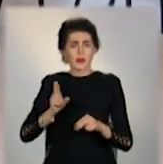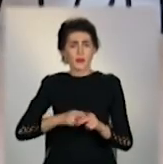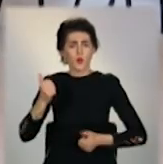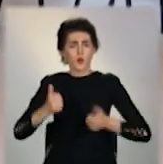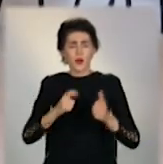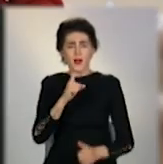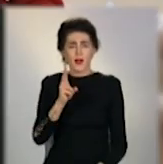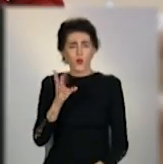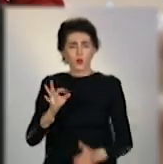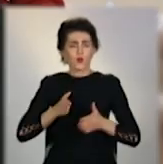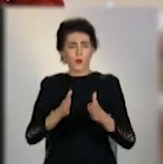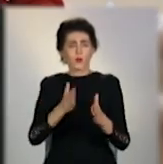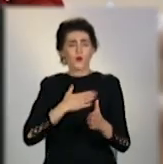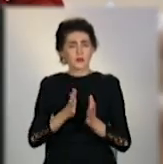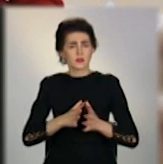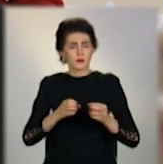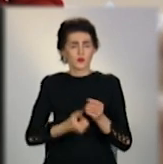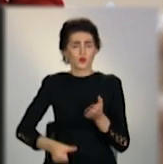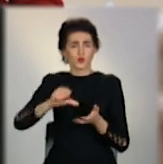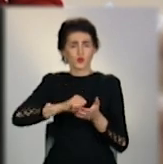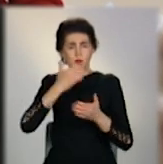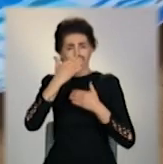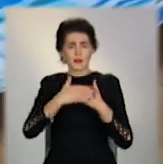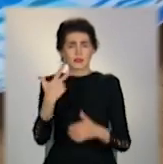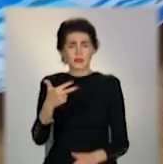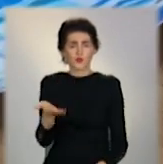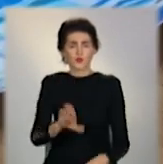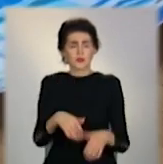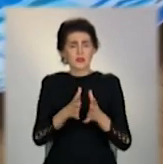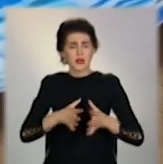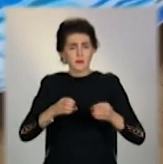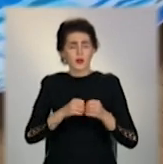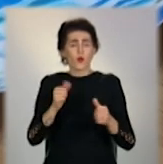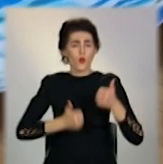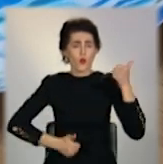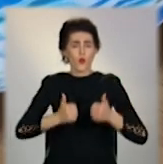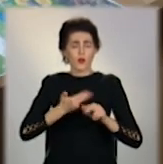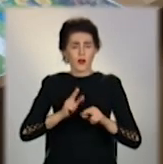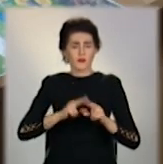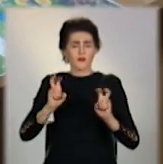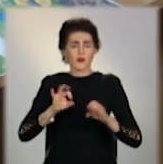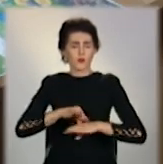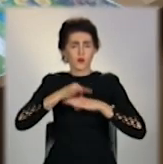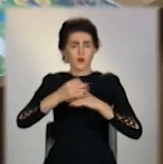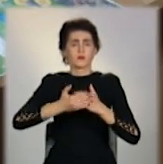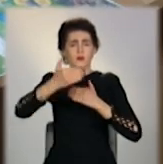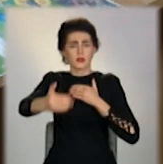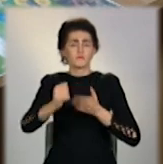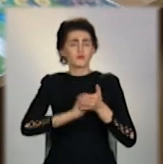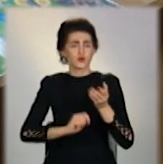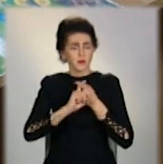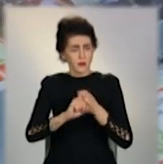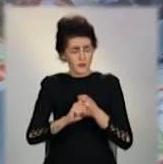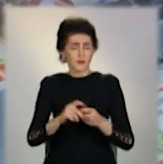«Екотропа» моєї родини взяли участь понад 30 родин. Через пандемію конкурс проходив дистанційно. Разом із батьками